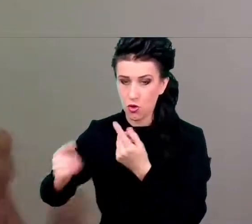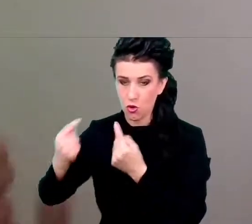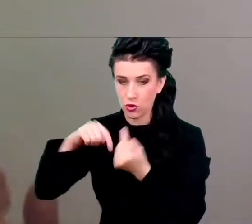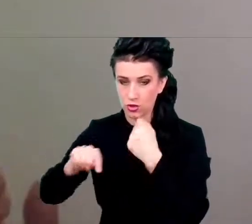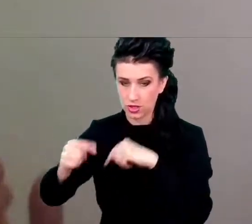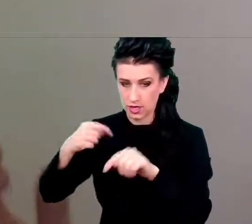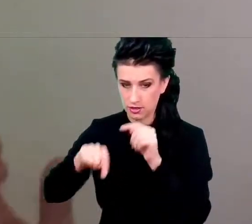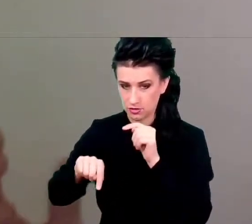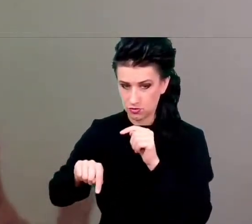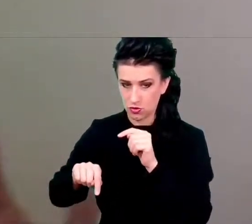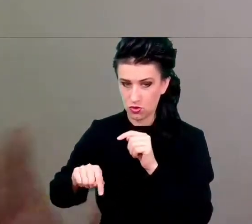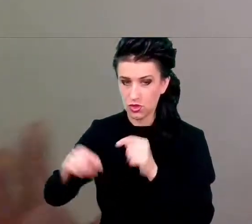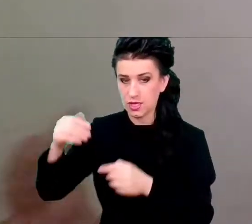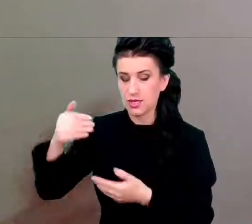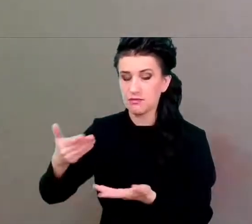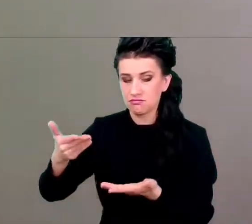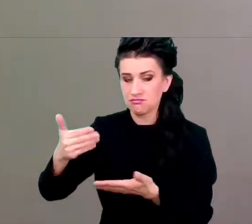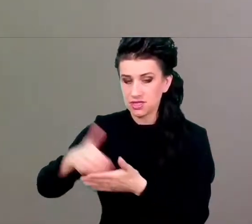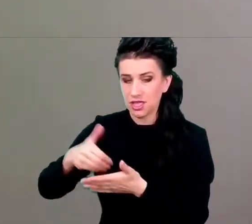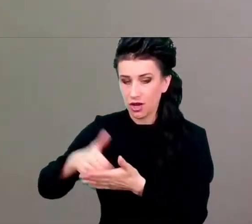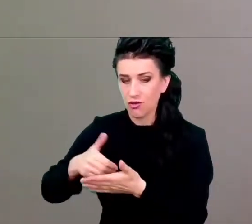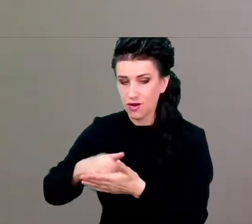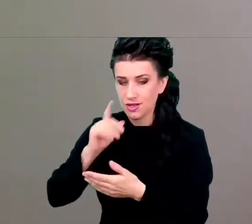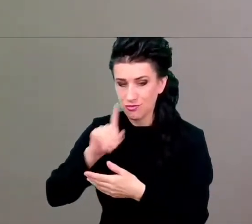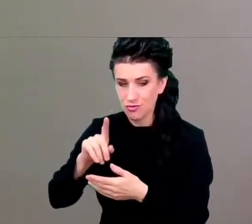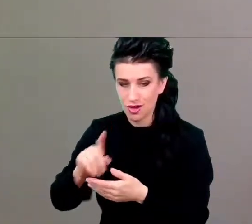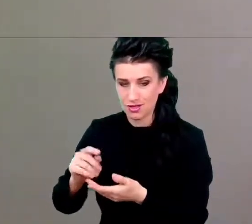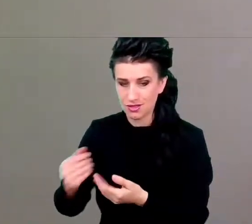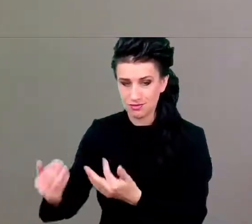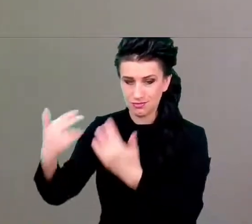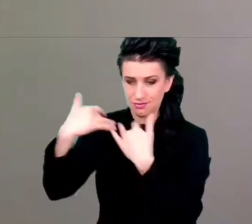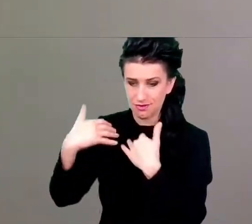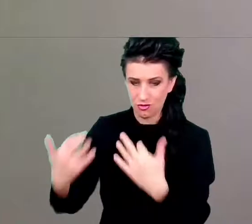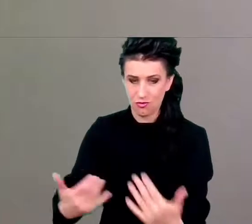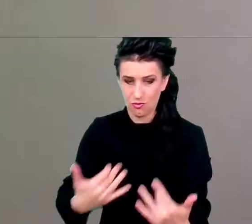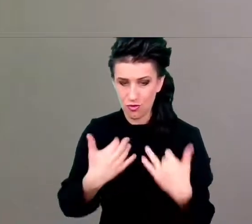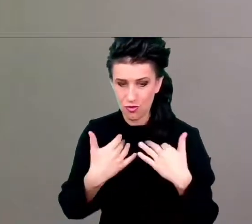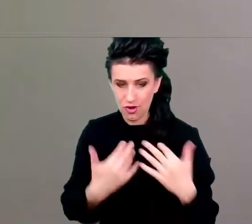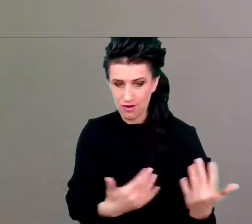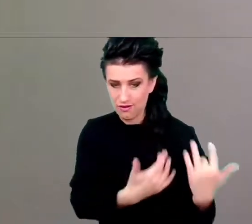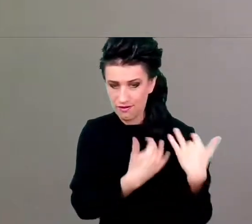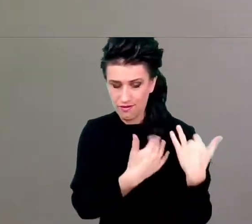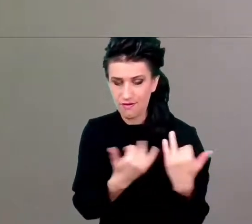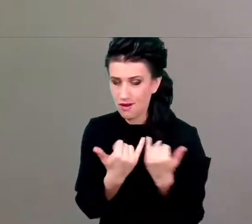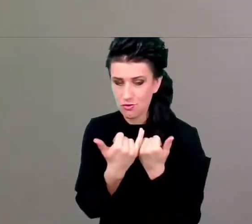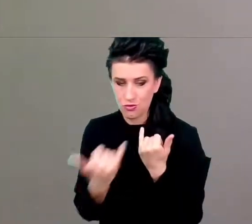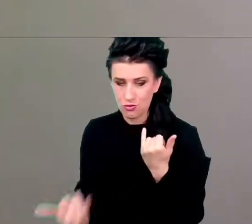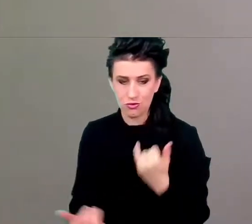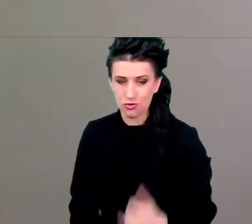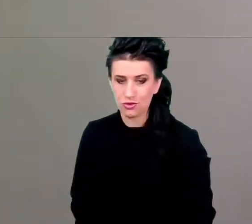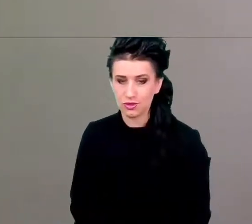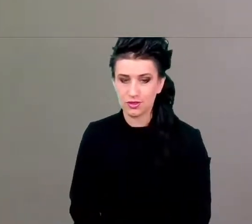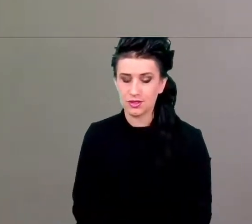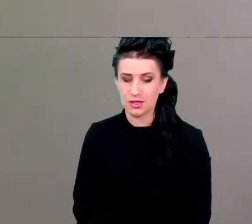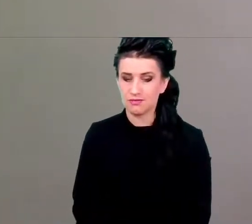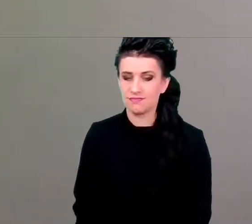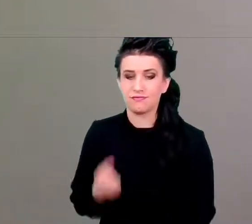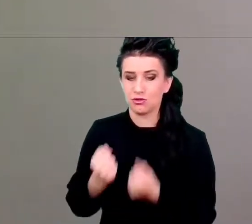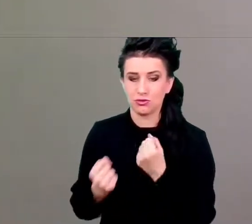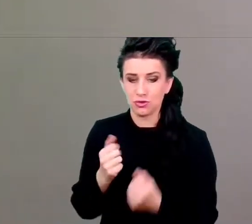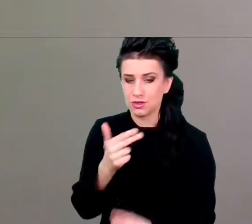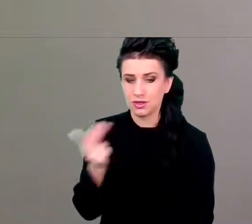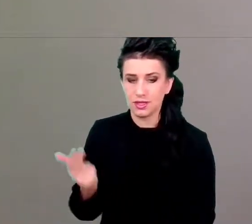jest wypadkową takiej ilości różnych czynników, że jest to niezwykle, niezwykle trudny temat.